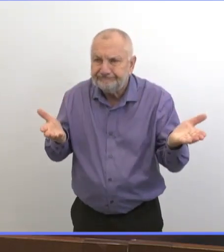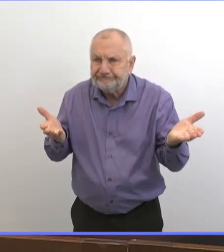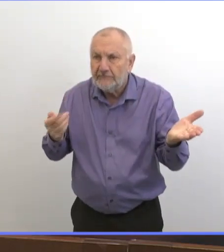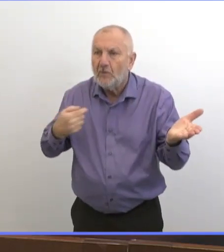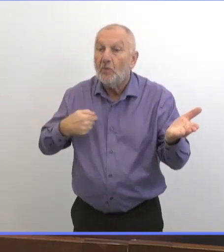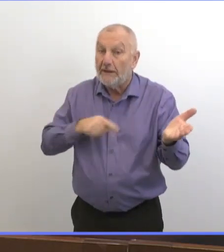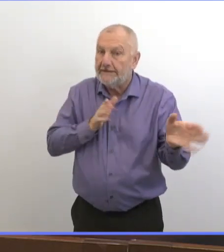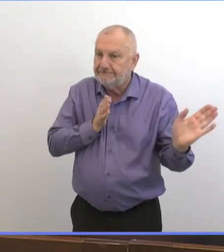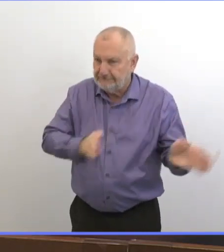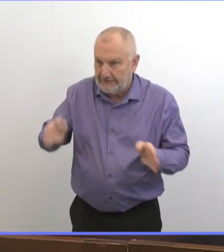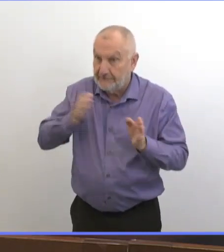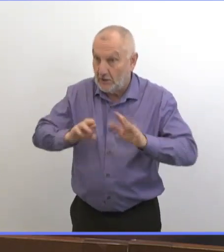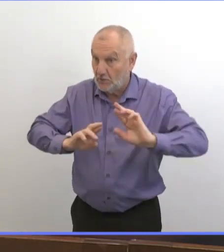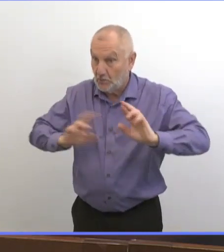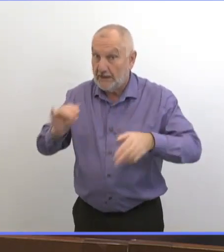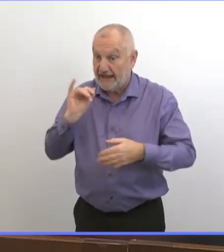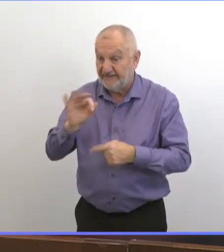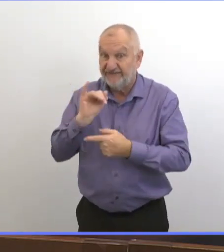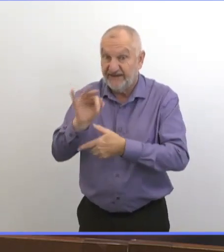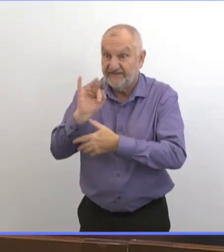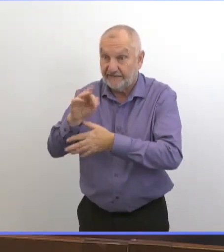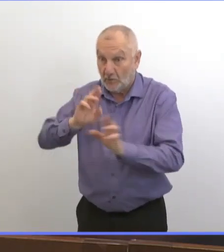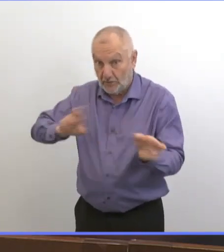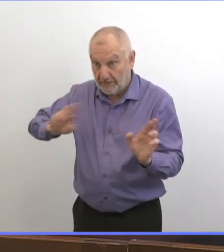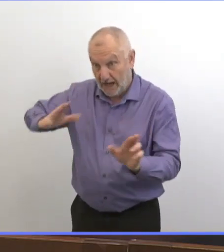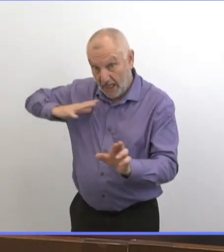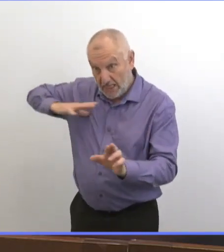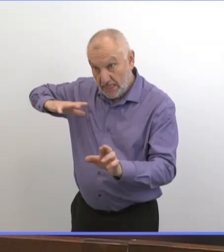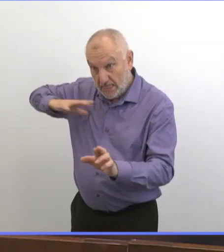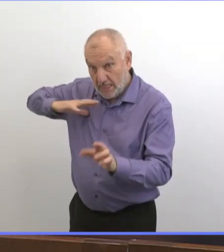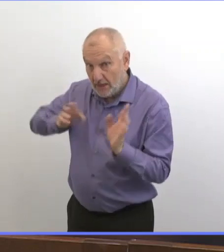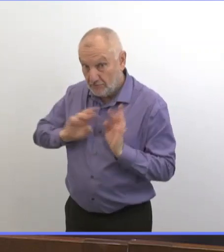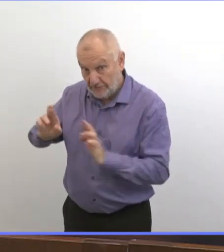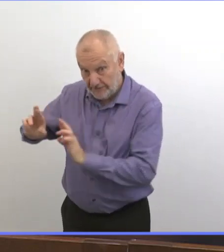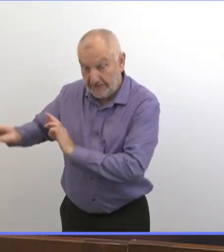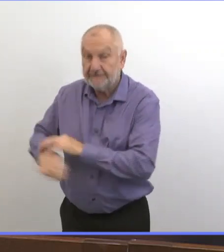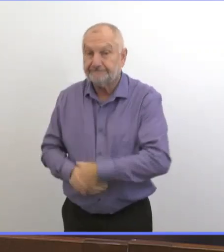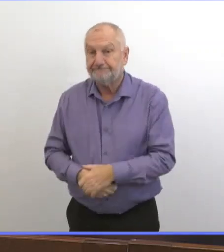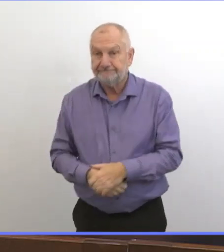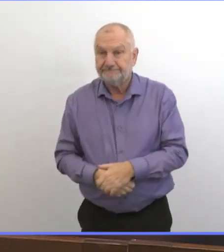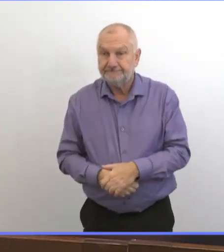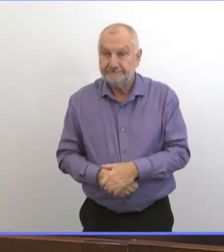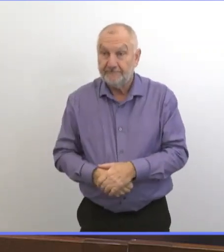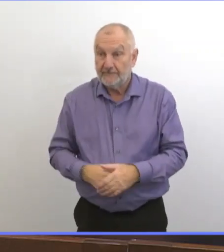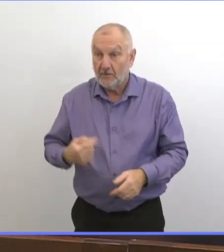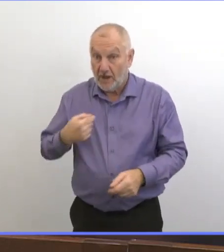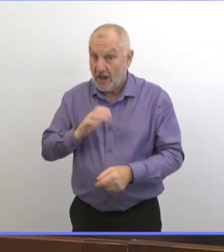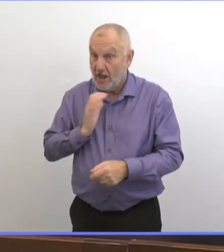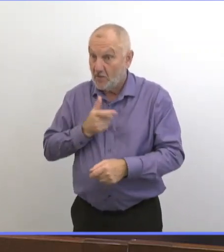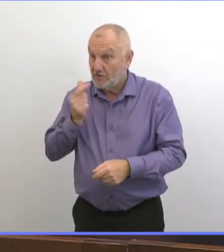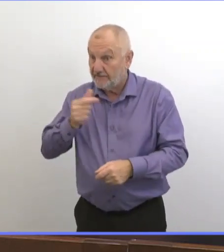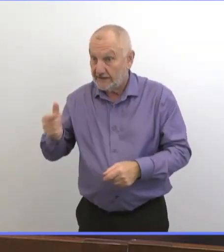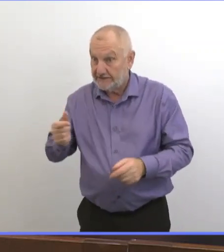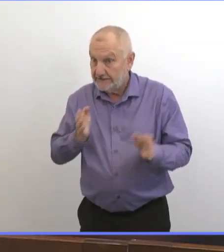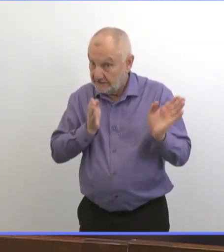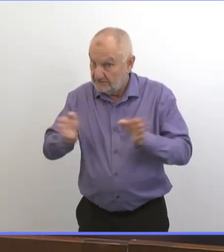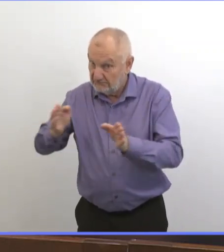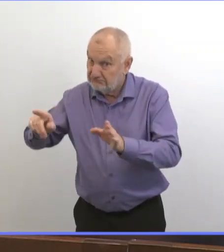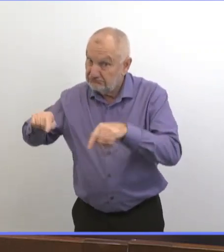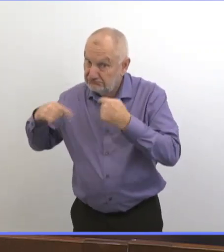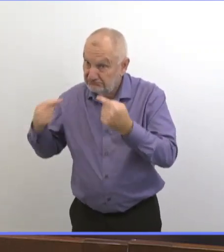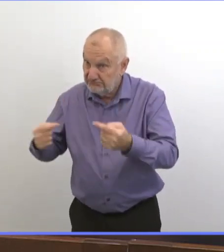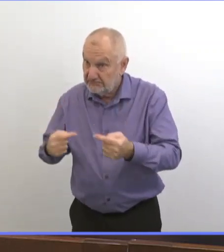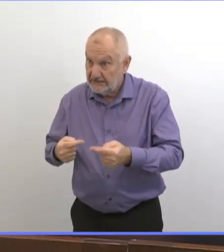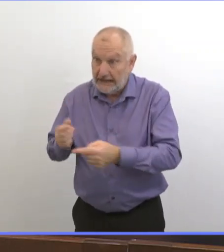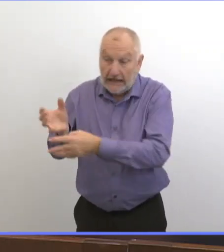planifie pour un certain nombre de scénarios. Il faut qu soit prêt quand ça va arriver. Donc, on planifie de recevoir des vaccins